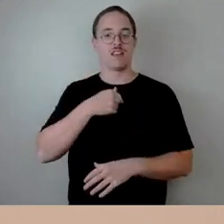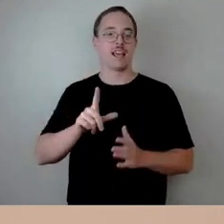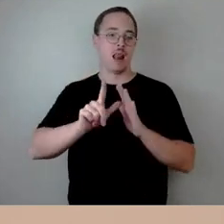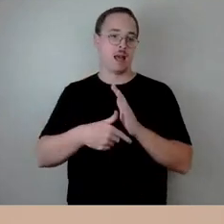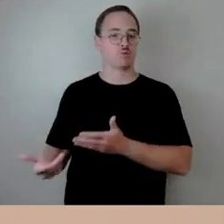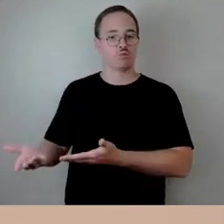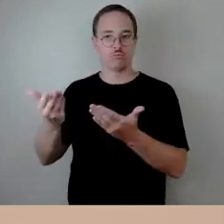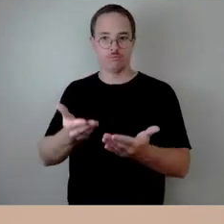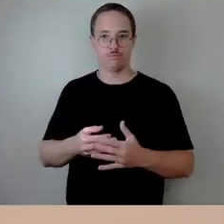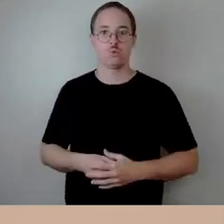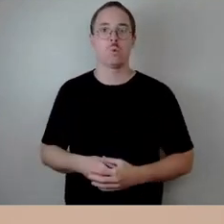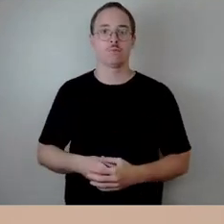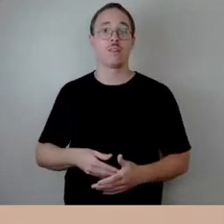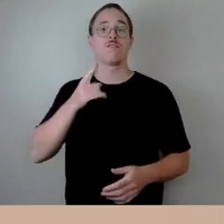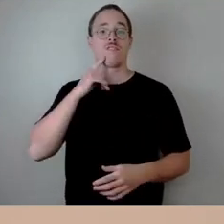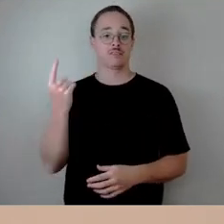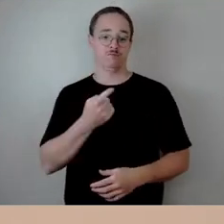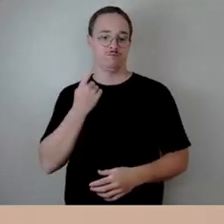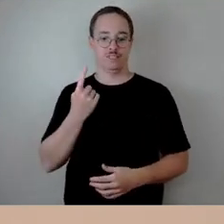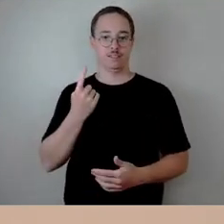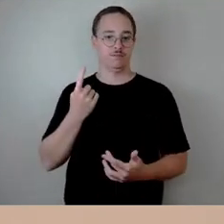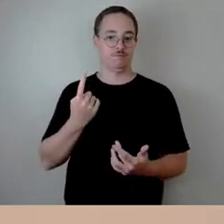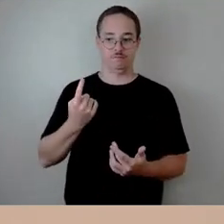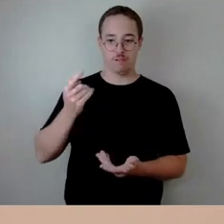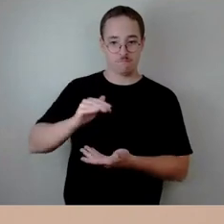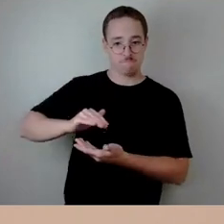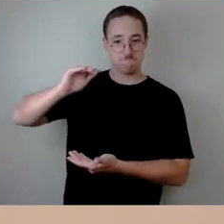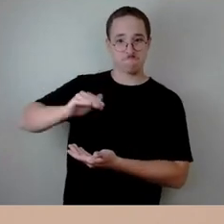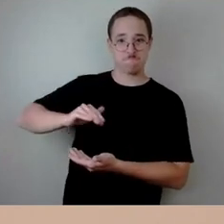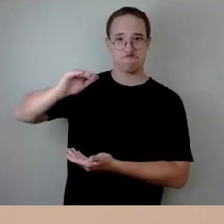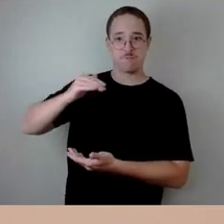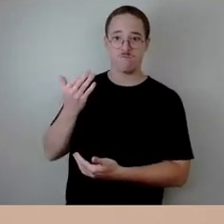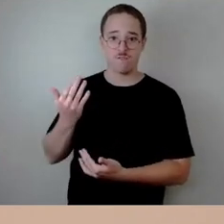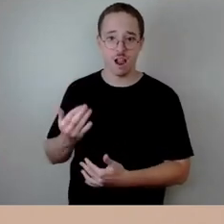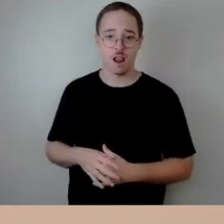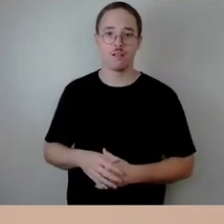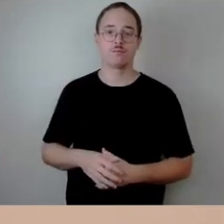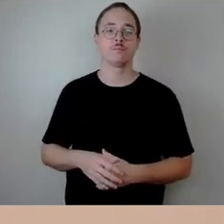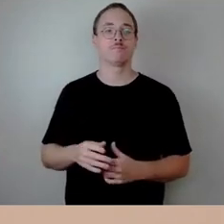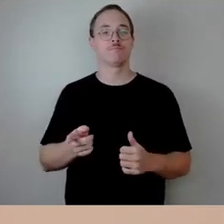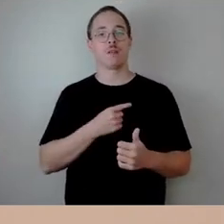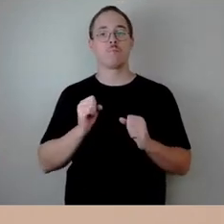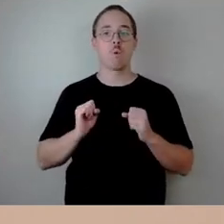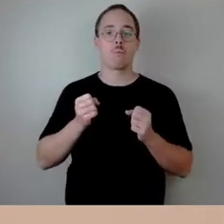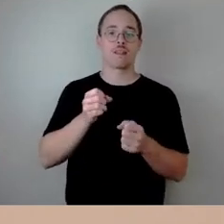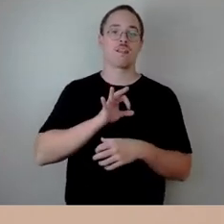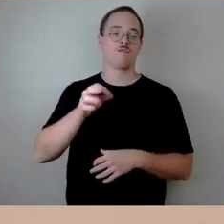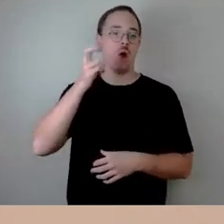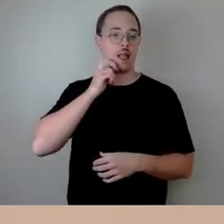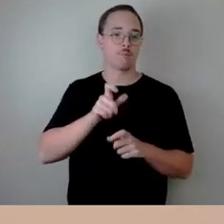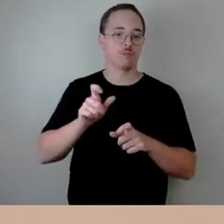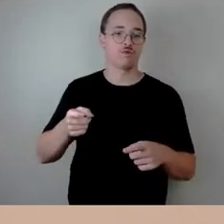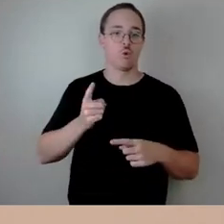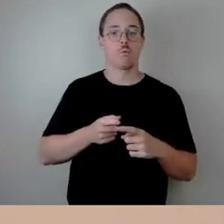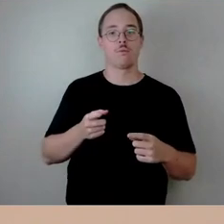verwalten. Zum einen ist es die Mobilität für alte Menschen und mit Behinderung. Und zum anderen ist es die Unterstützung